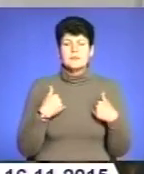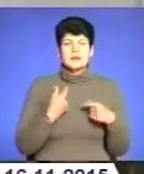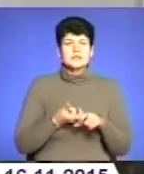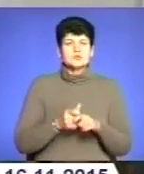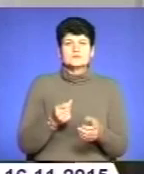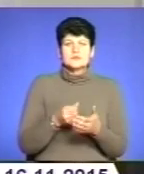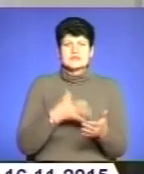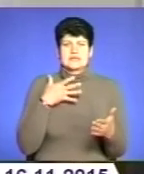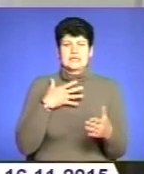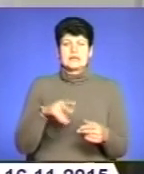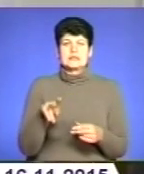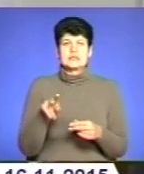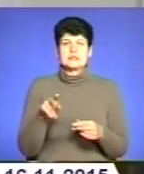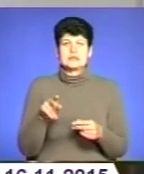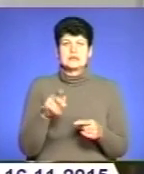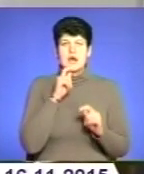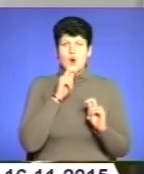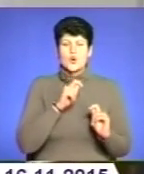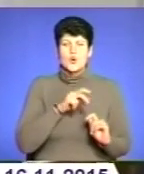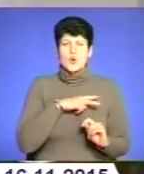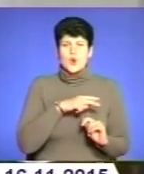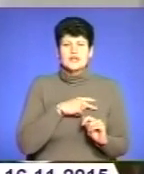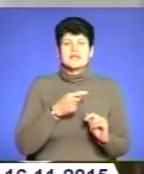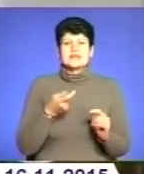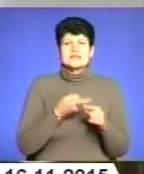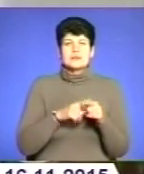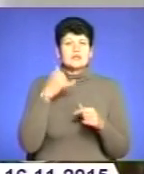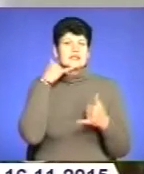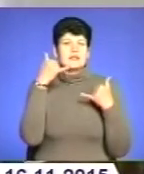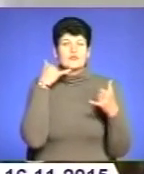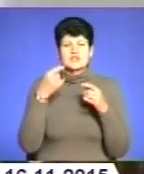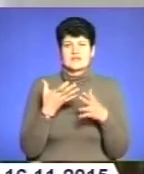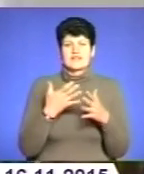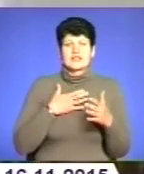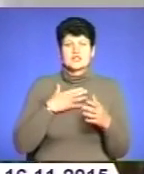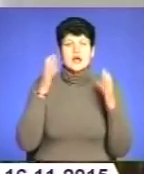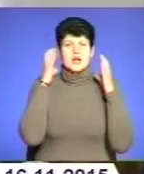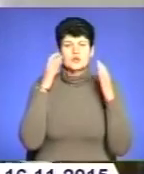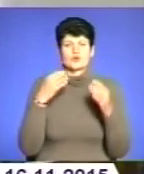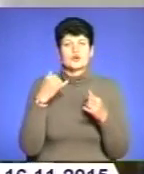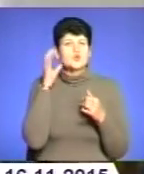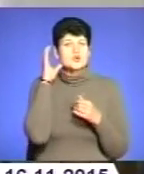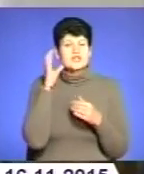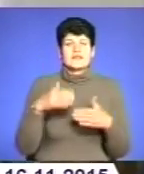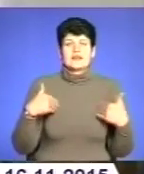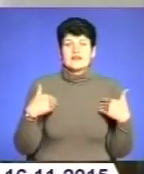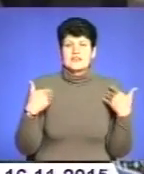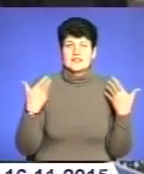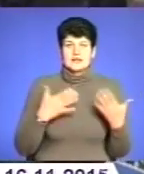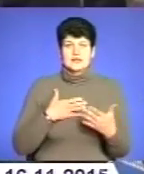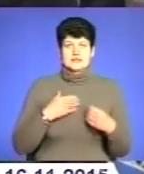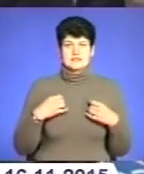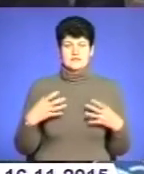нагорода – це були сьогодні телефонні дзвінки від наших радіослухачів, які щиро вітали нас з професійним святом.